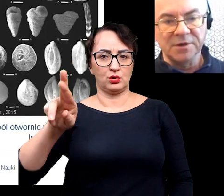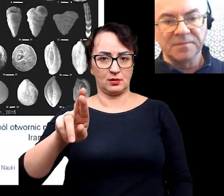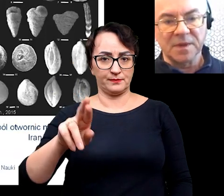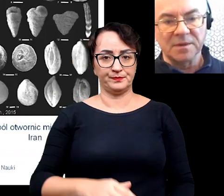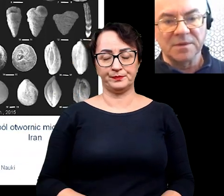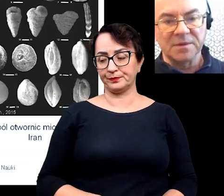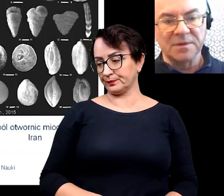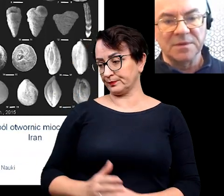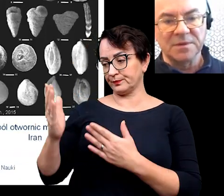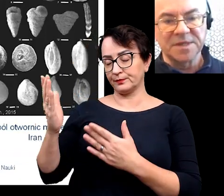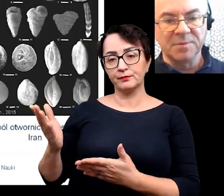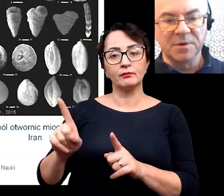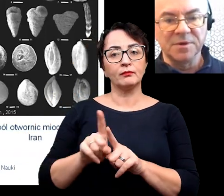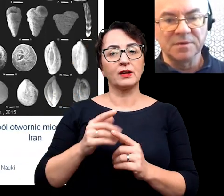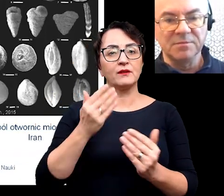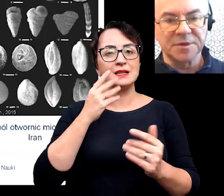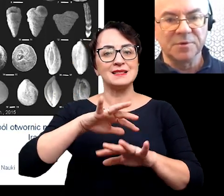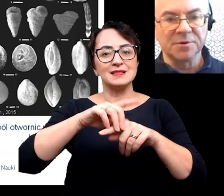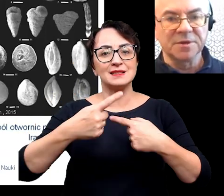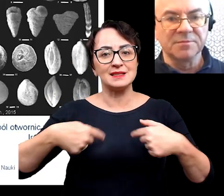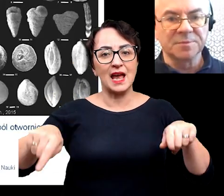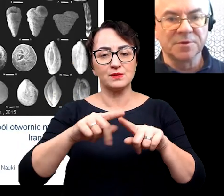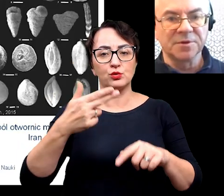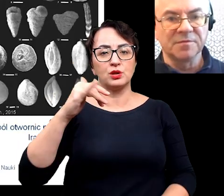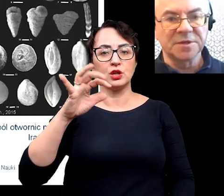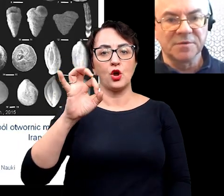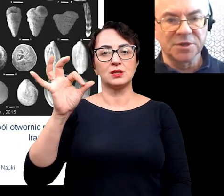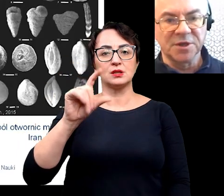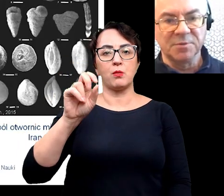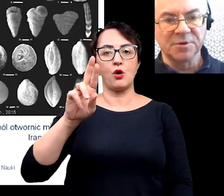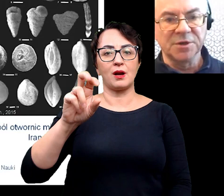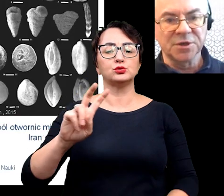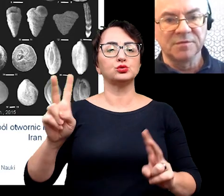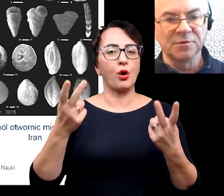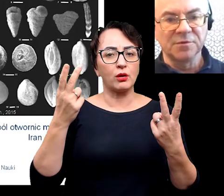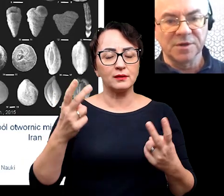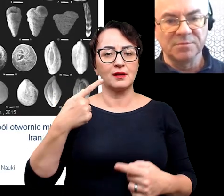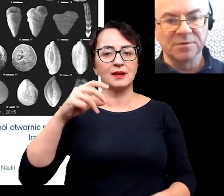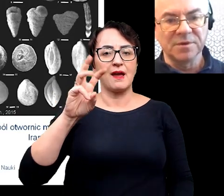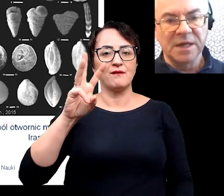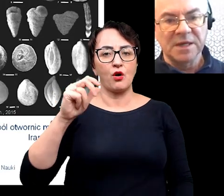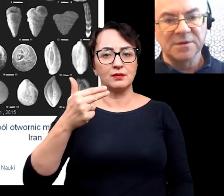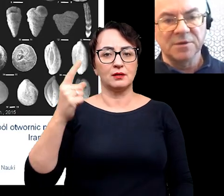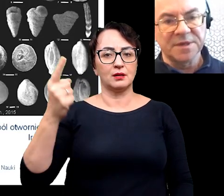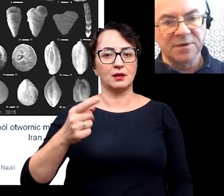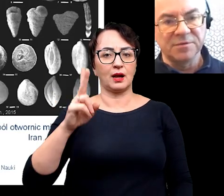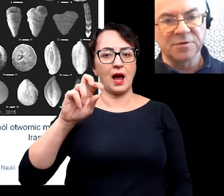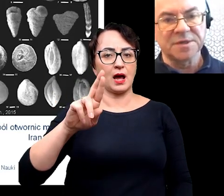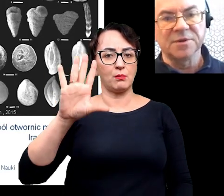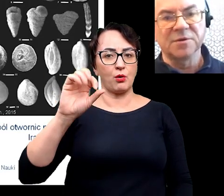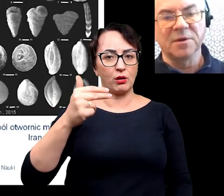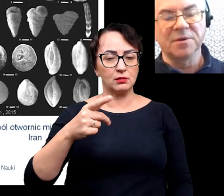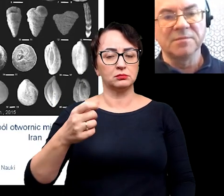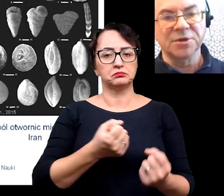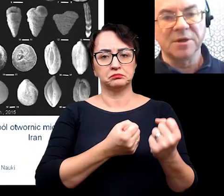Tak wyglądają zespoły miospor. To są miospory dewońskie, właściwie tak z pogranicza dewonu i karbonu. One